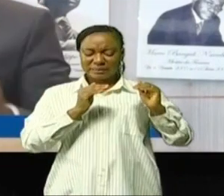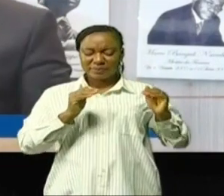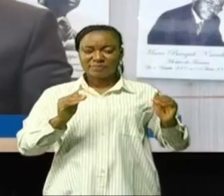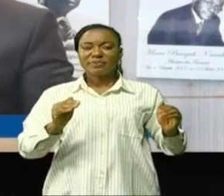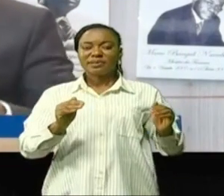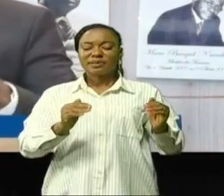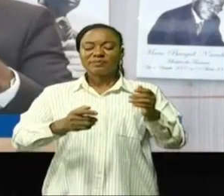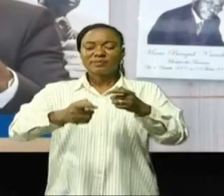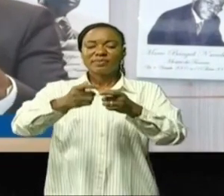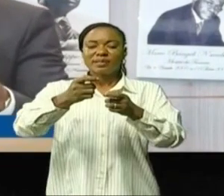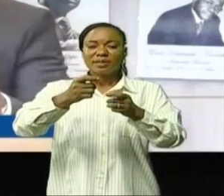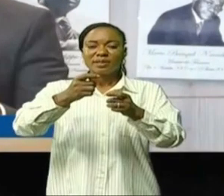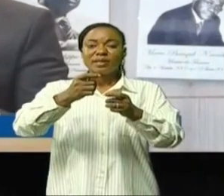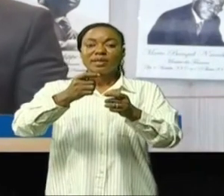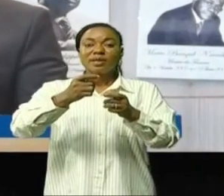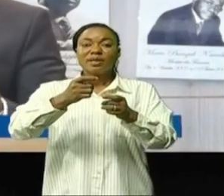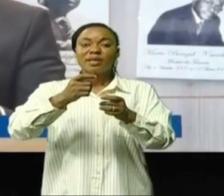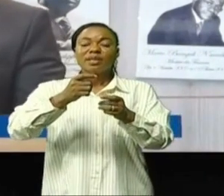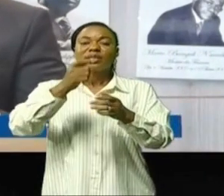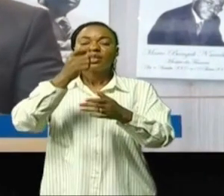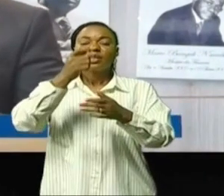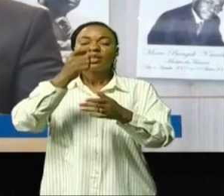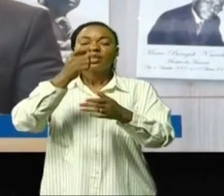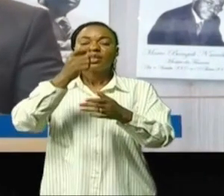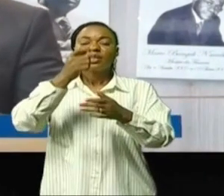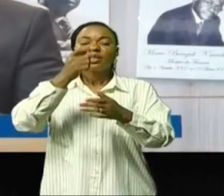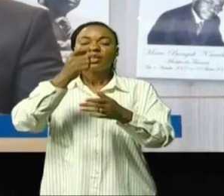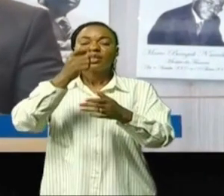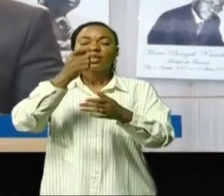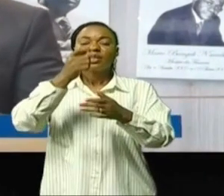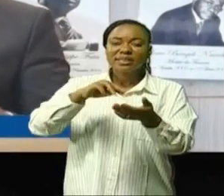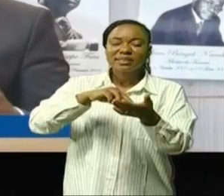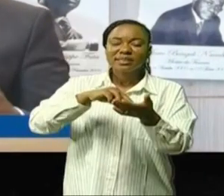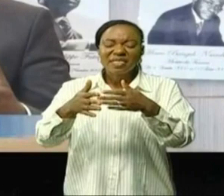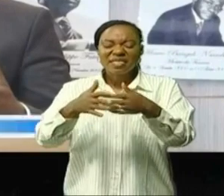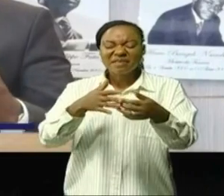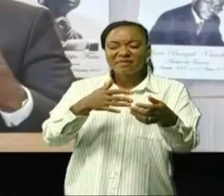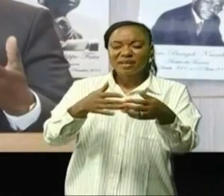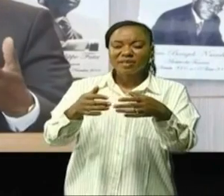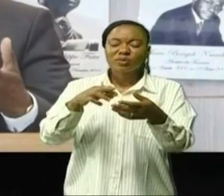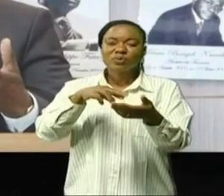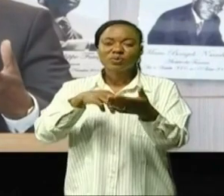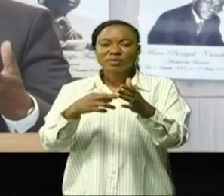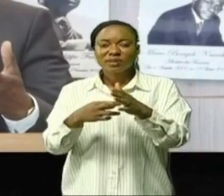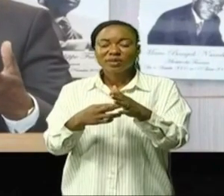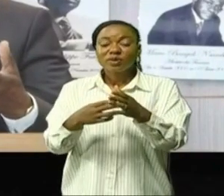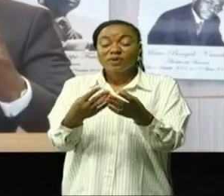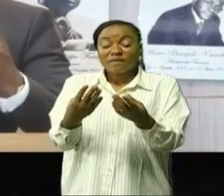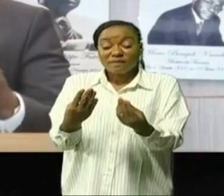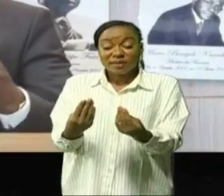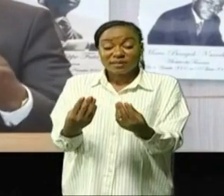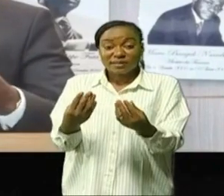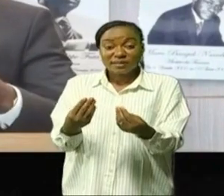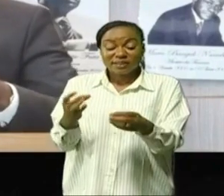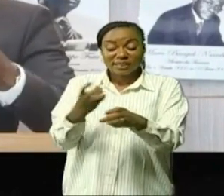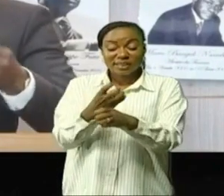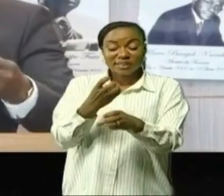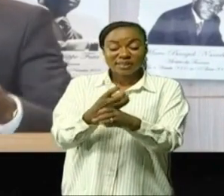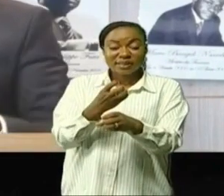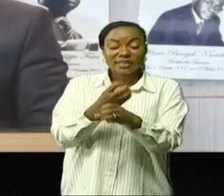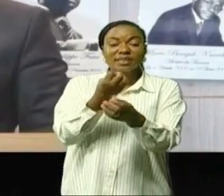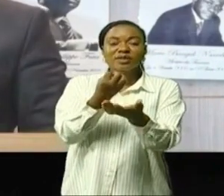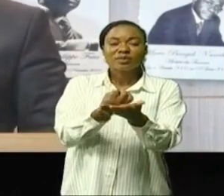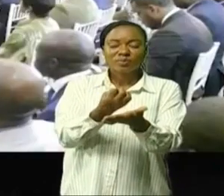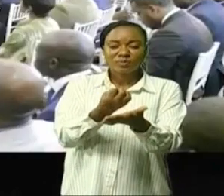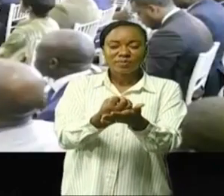le taux d'échange, l'inflation plutôt maîtrisée, eh bien on facilite le calcul économique pour ceux